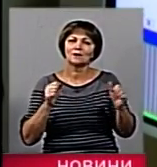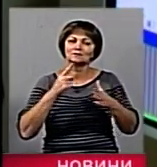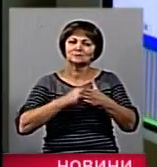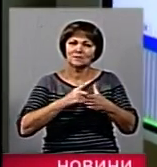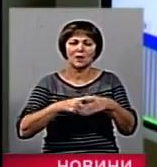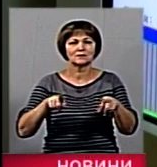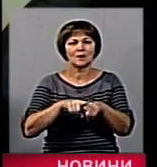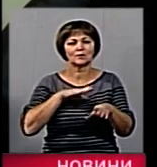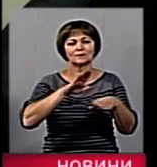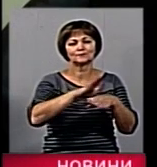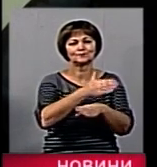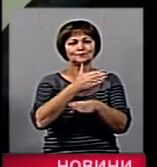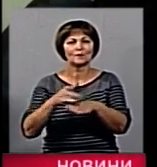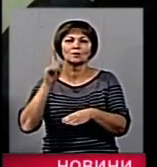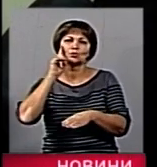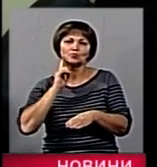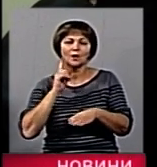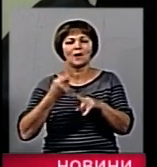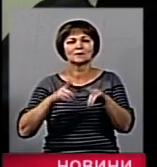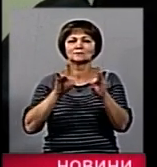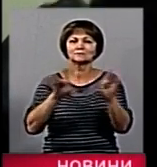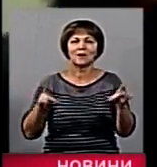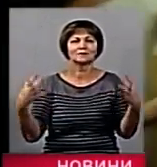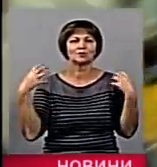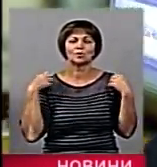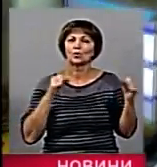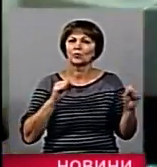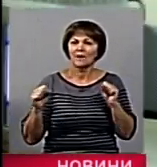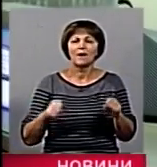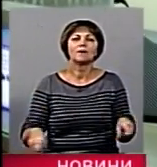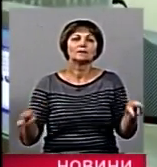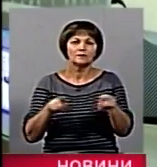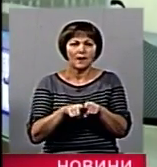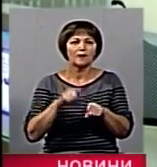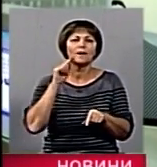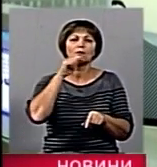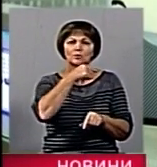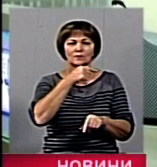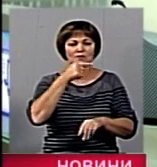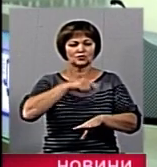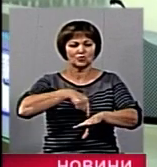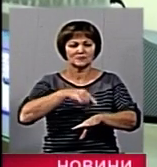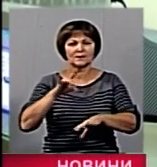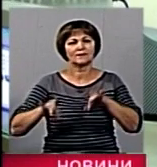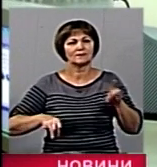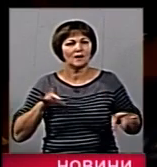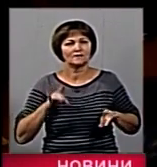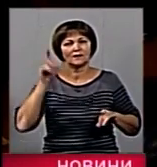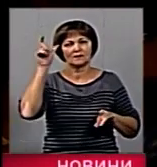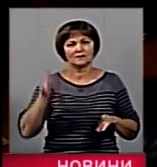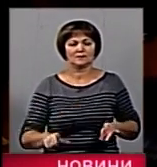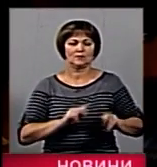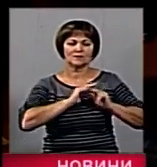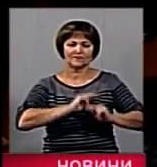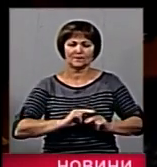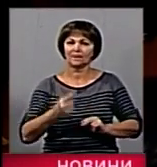розподіл було зроблено для зручності, розповідає начальник управління. Адже так економиться час та нерви і людей, і працівників. В